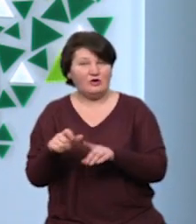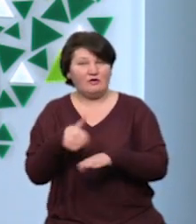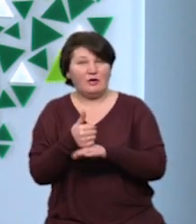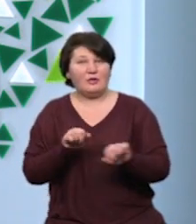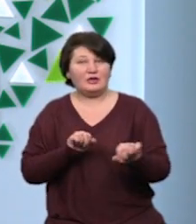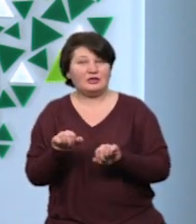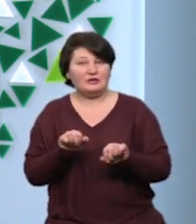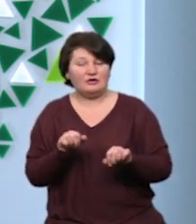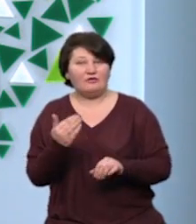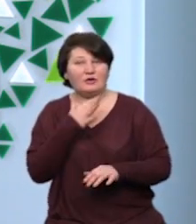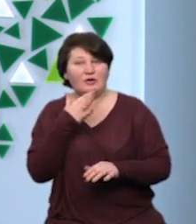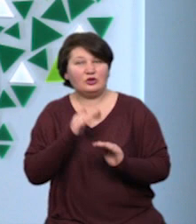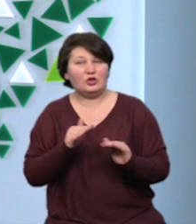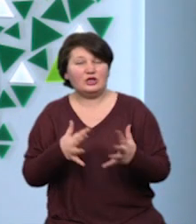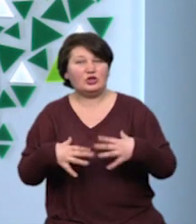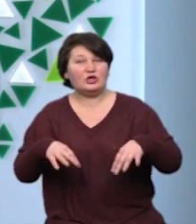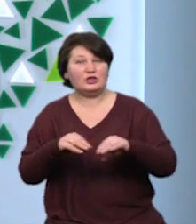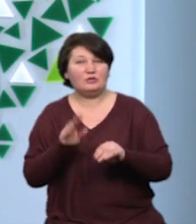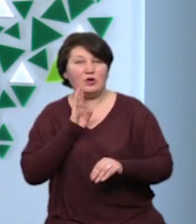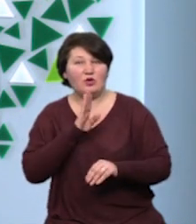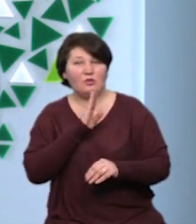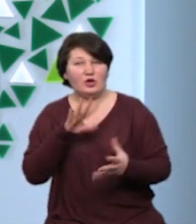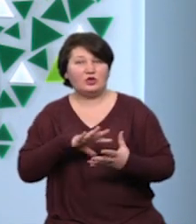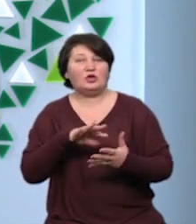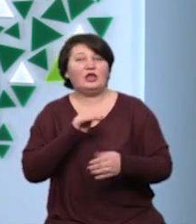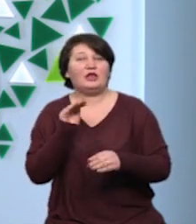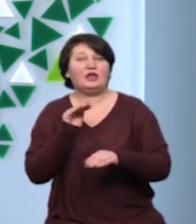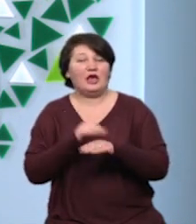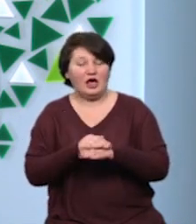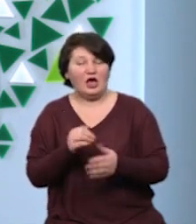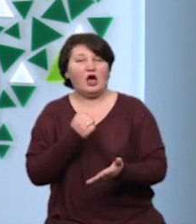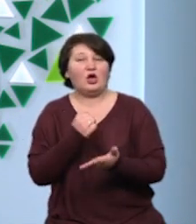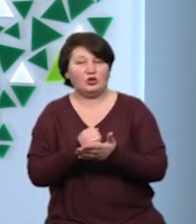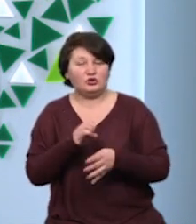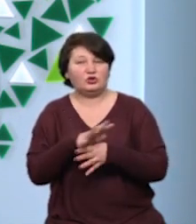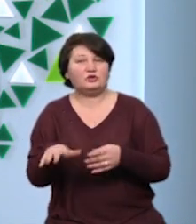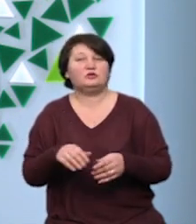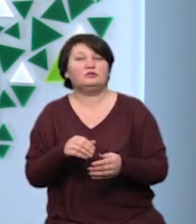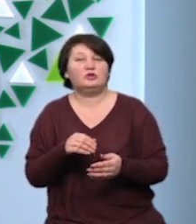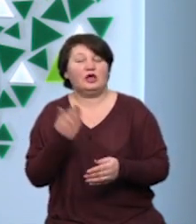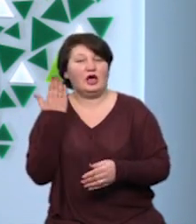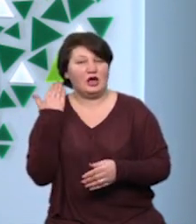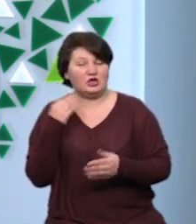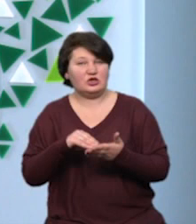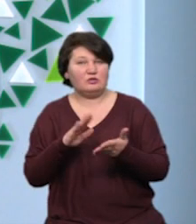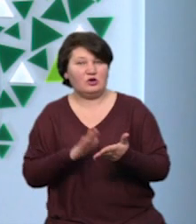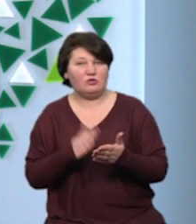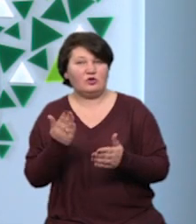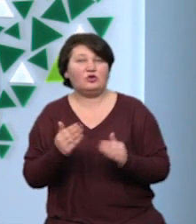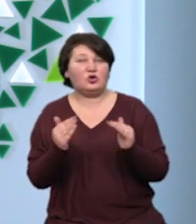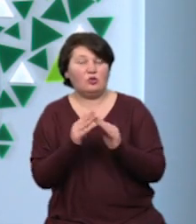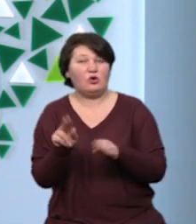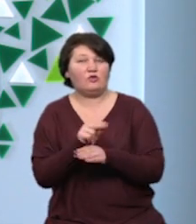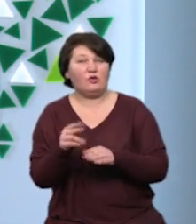неповнолітній із багатодітної сім'ї. У матері Діанус підтвердили раніше. Жінка лікувалася вдома, бо у неї легка форма коронавірусу.